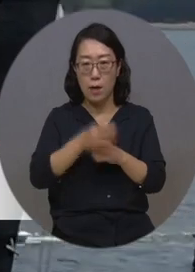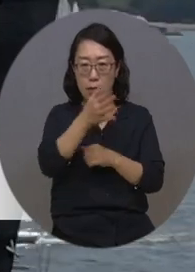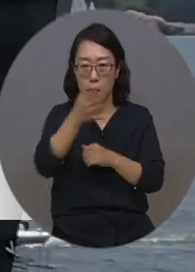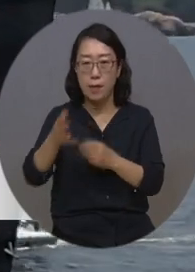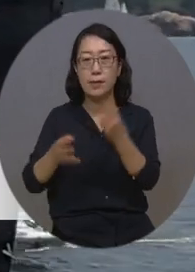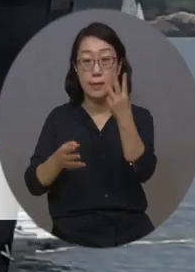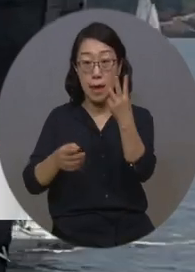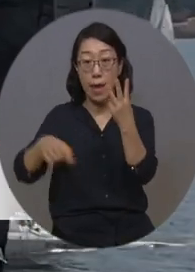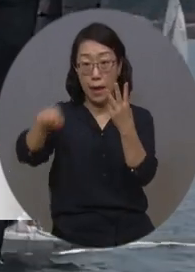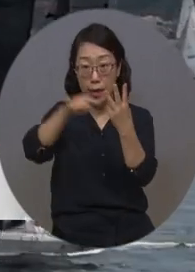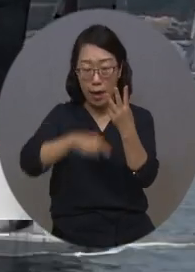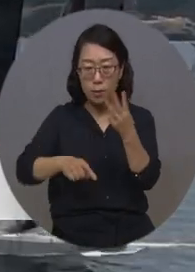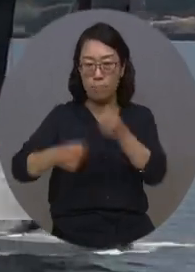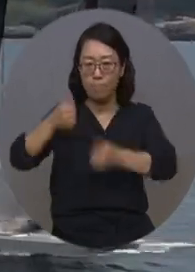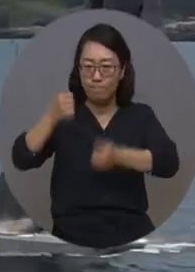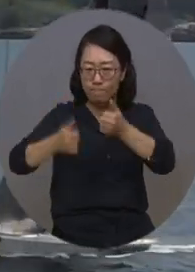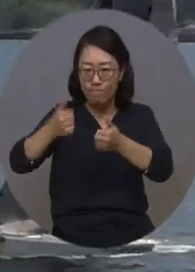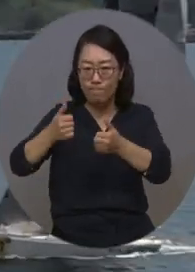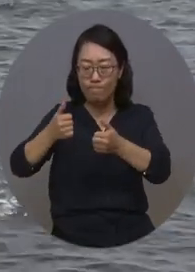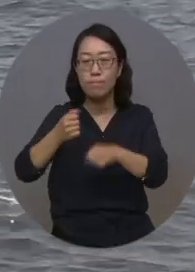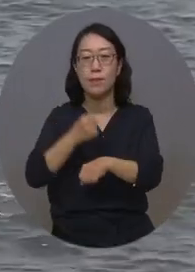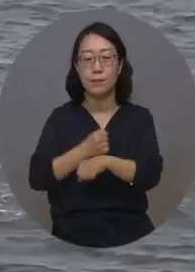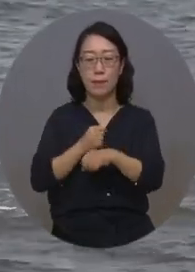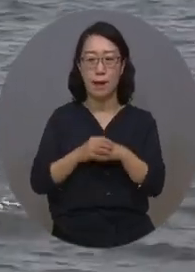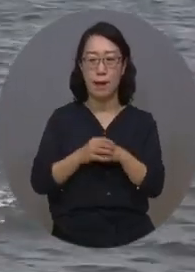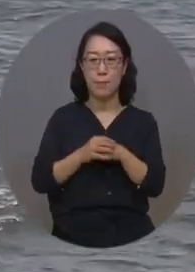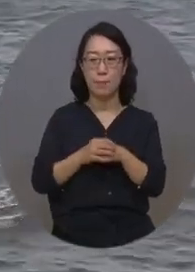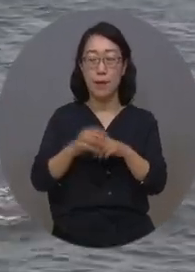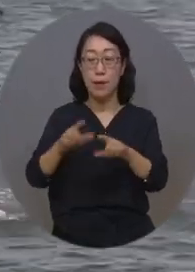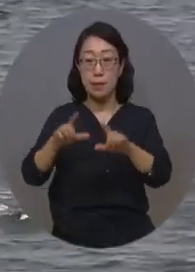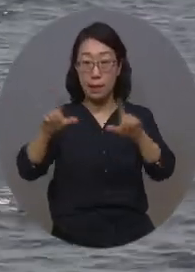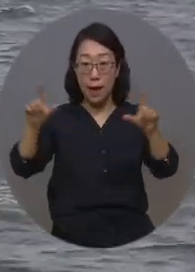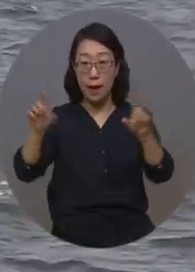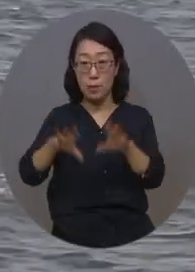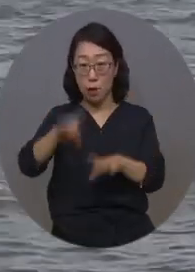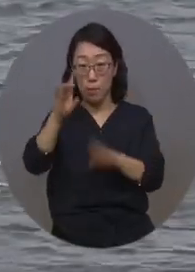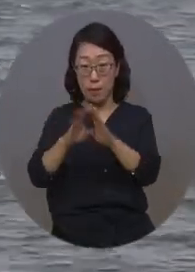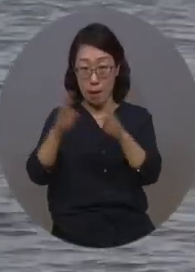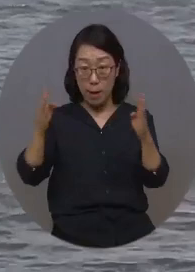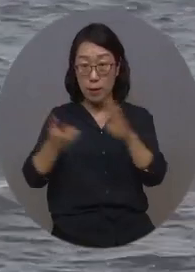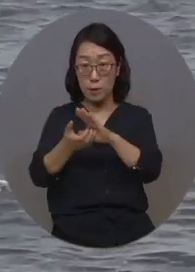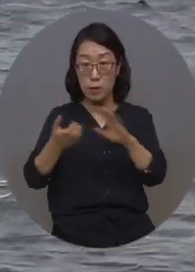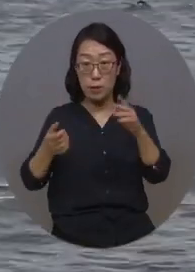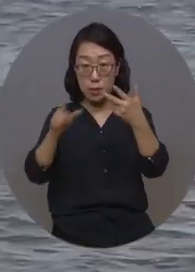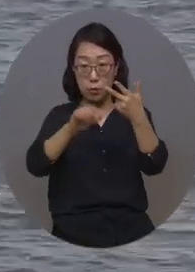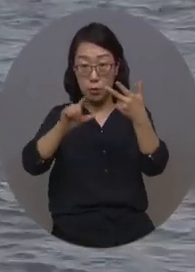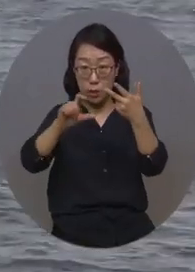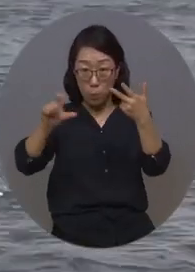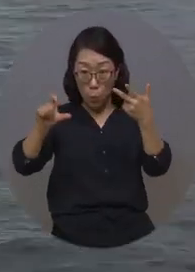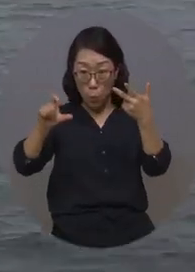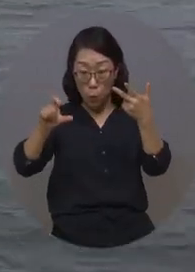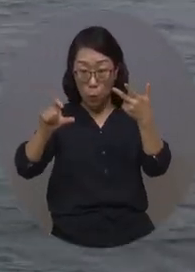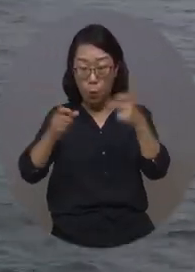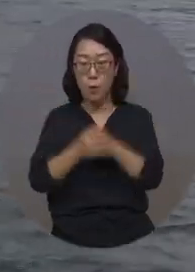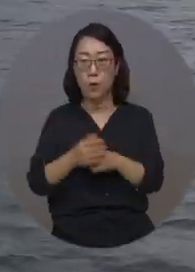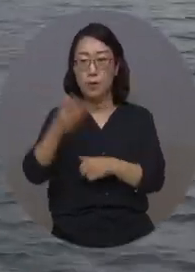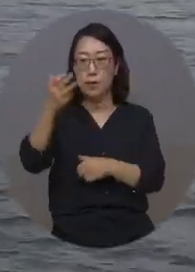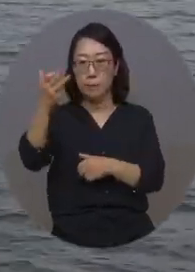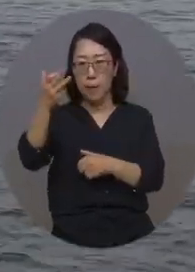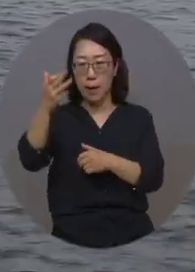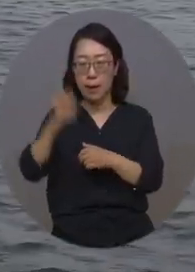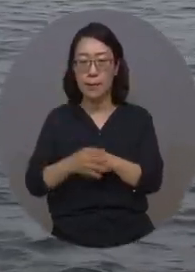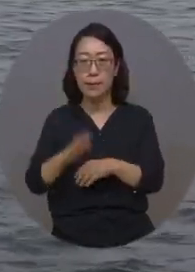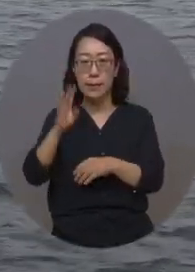갈고 닦은 기량을 마음껏 뽐냈습니다. 이날 개막식에 앞서 7월 15일부터 시작된 대회는 18일까지